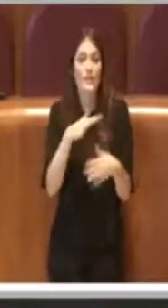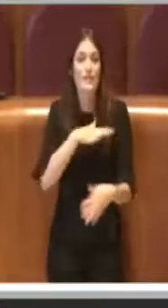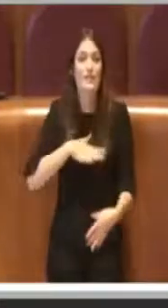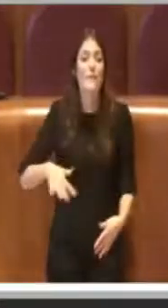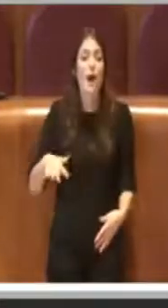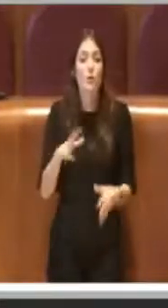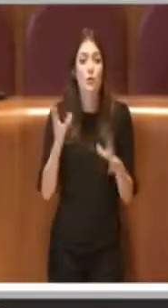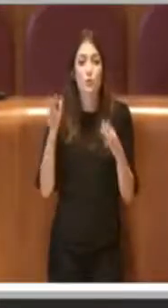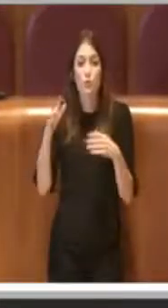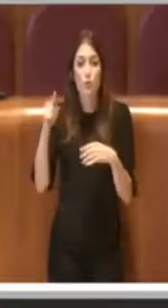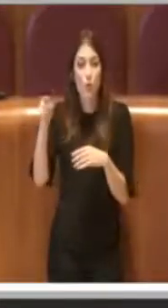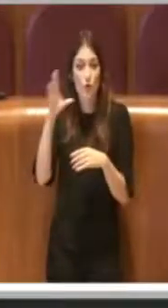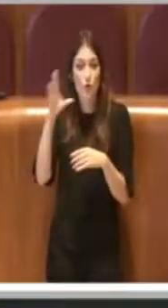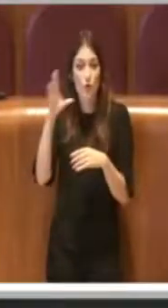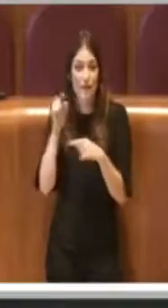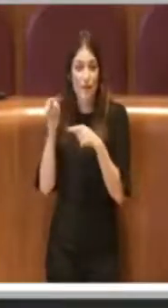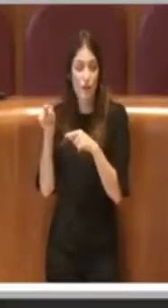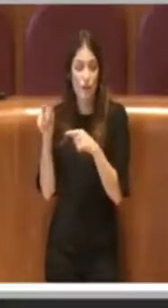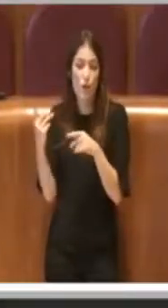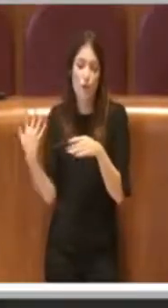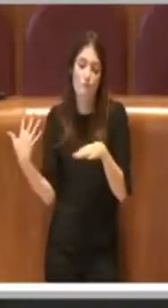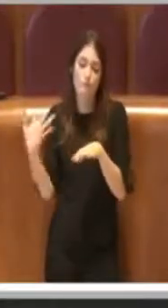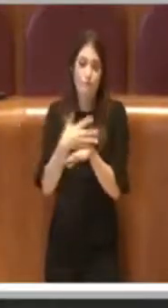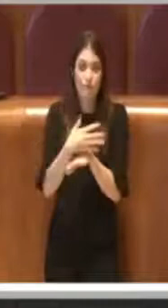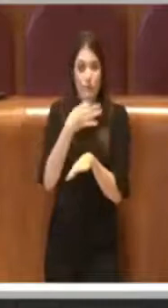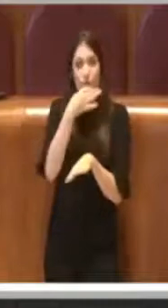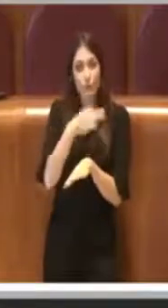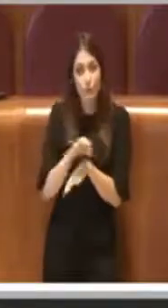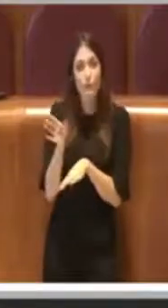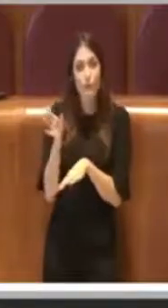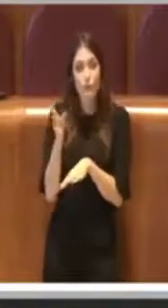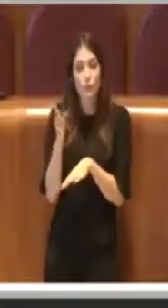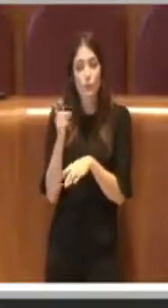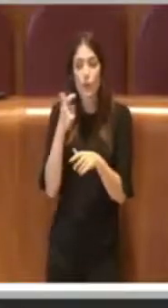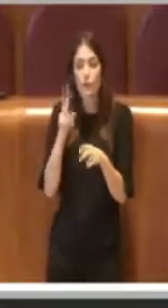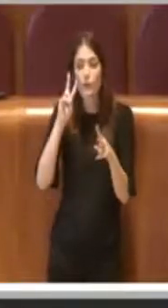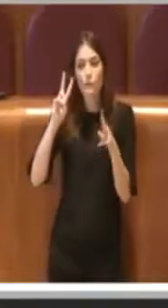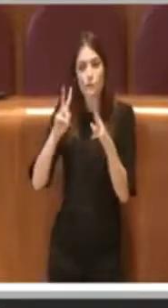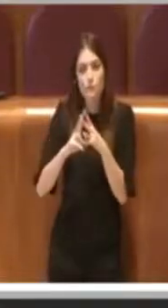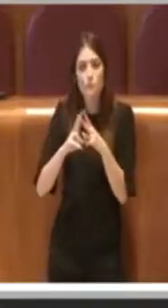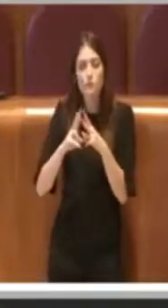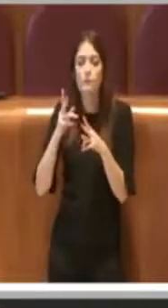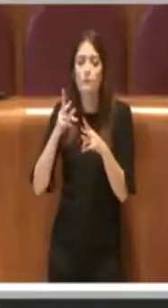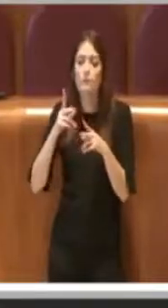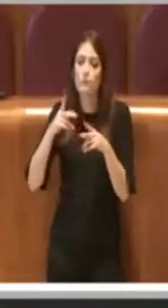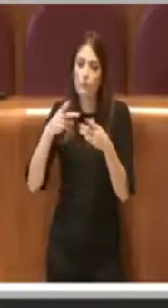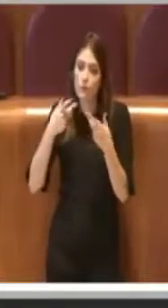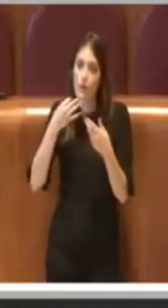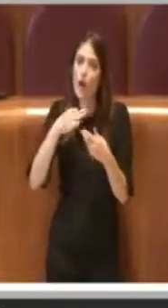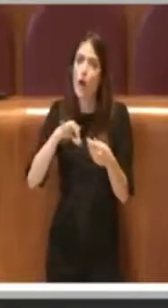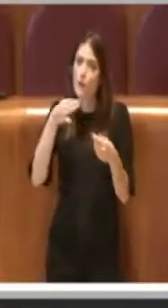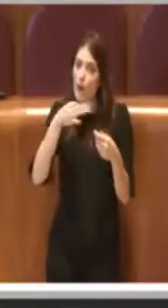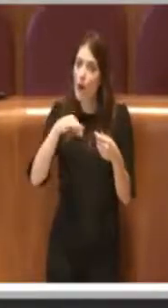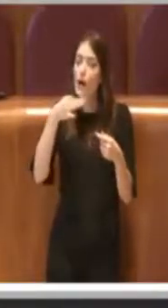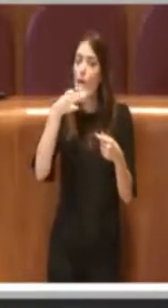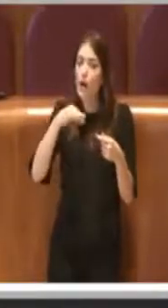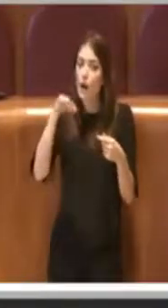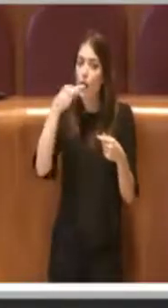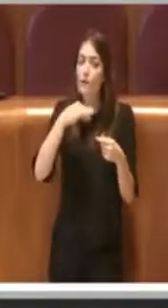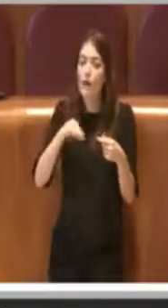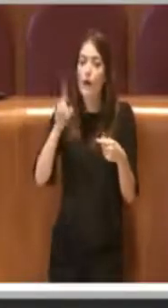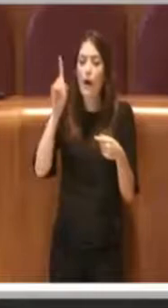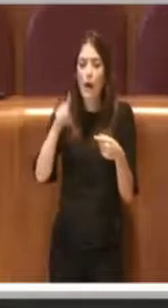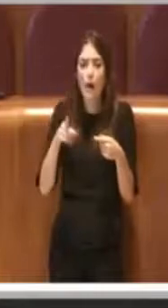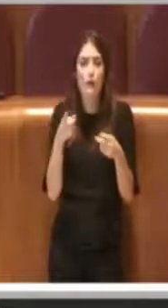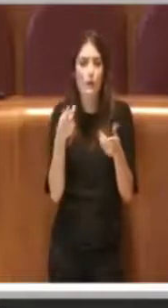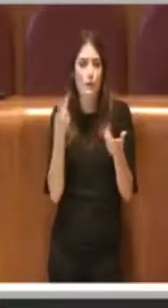comunque ci tengo anche a dire questa cosa. Si è incontrato con molta frequenza e anche in maniera molto